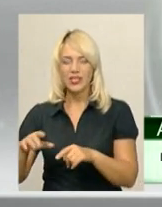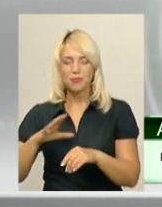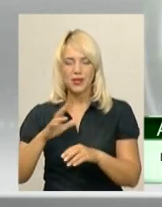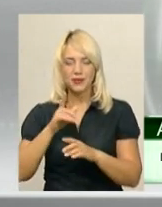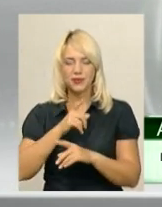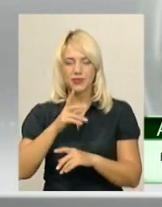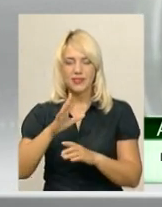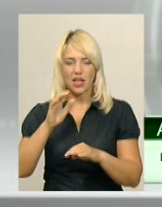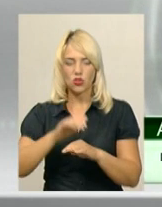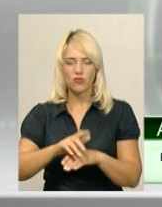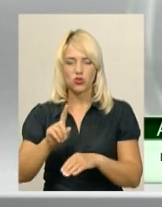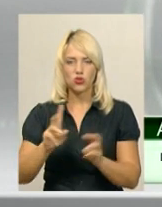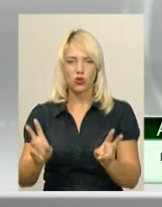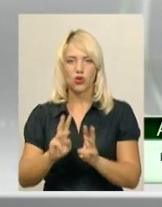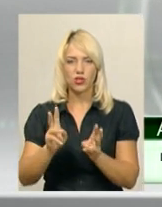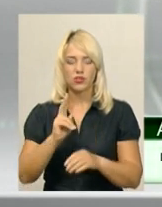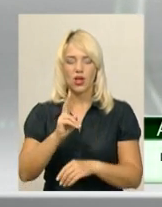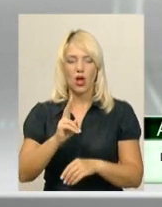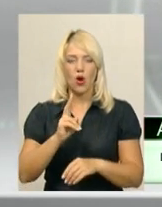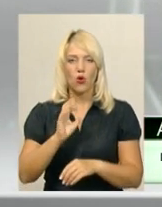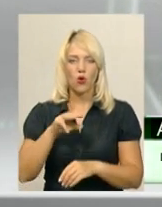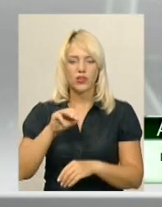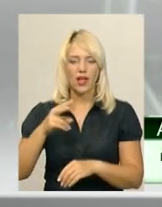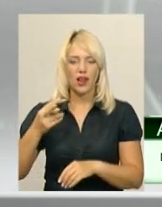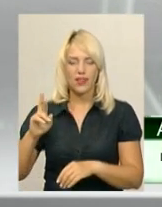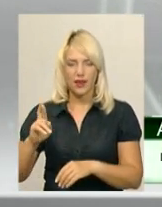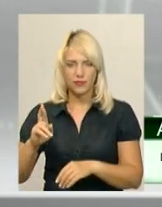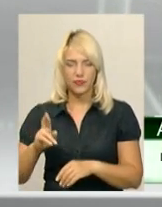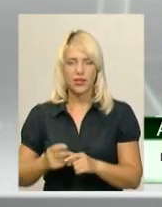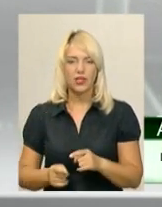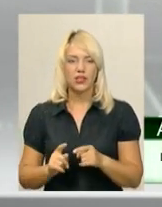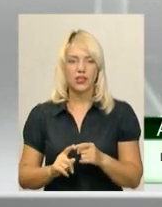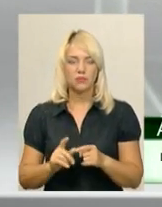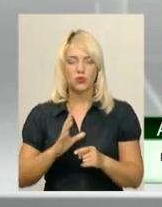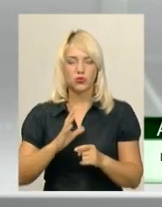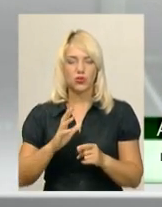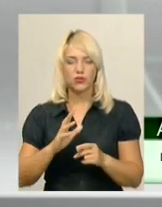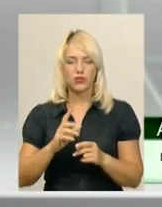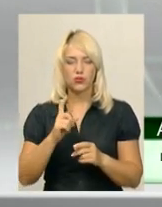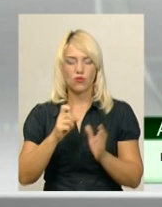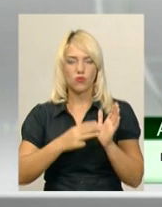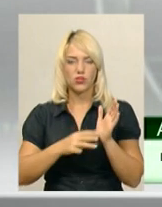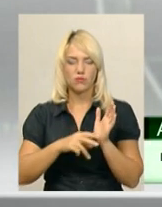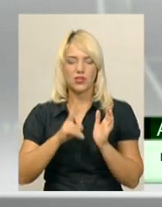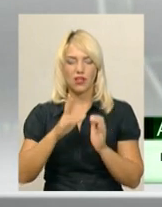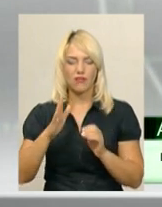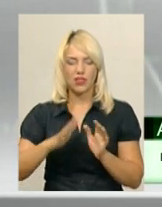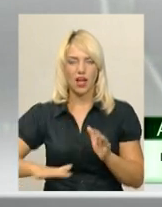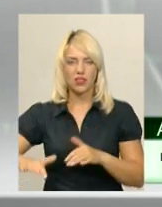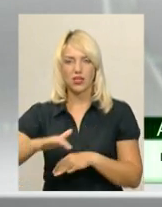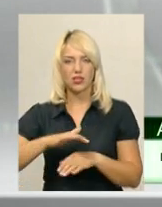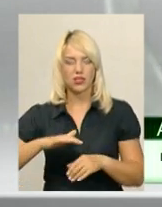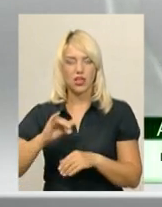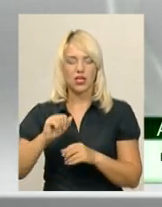горить котельня поблизу одного з готельних комплексів. Площа пожежі стягнула близько 180 квадратів і існувала